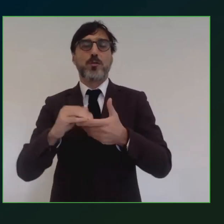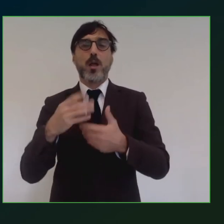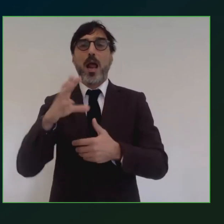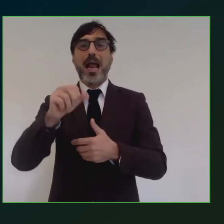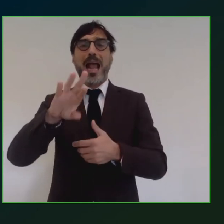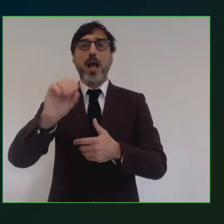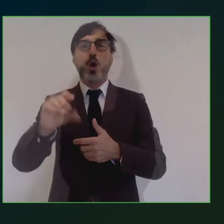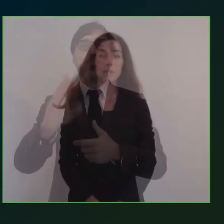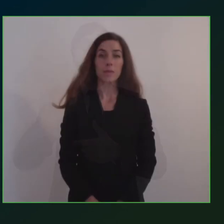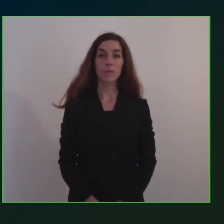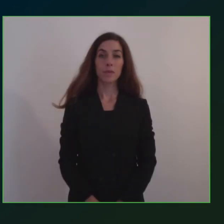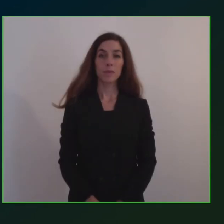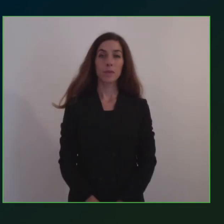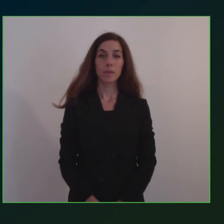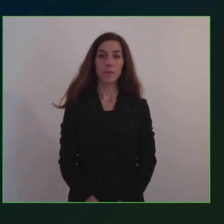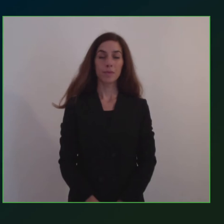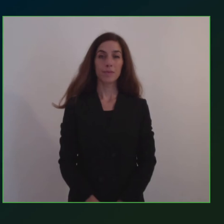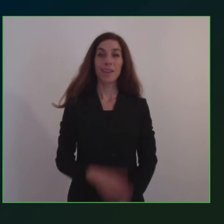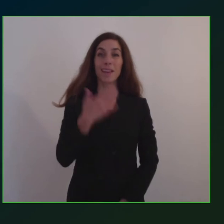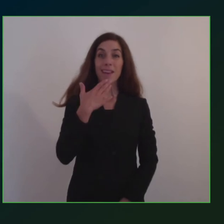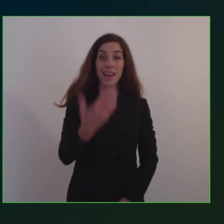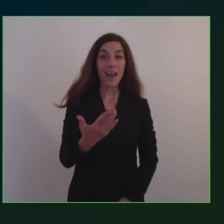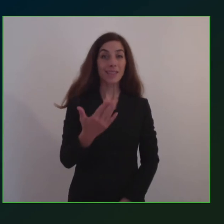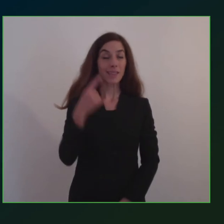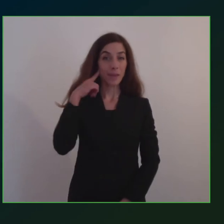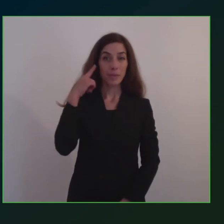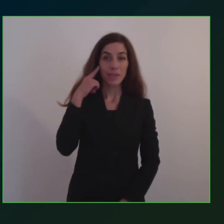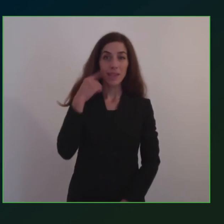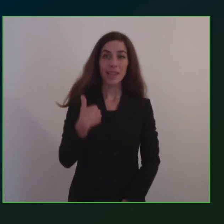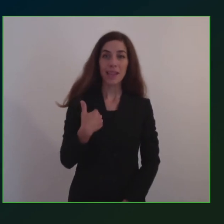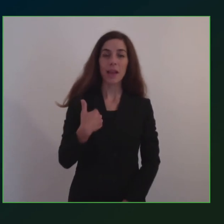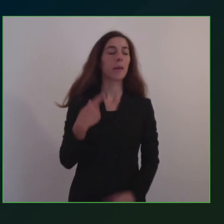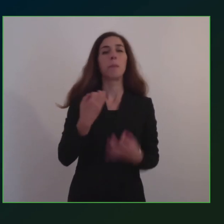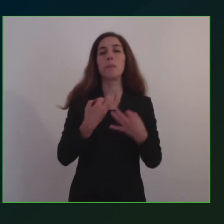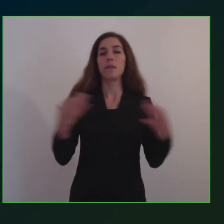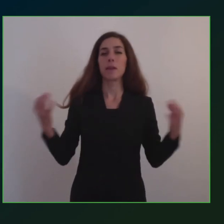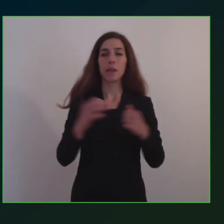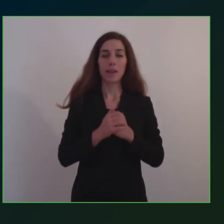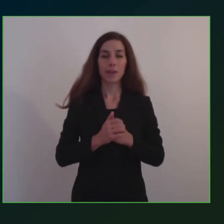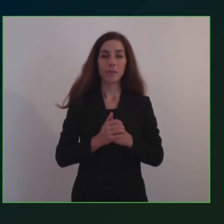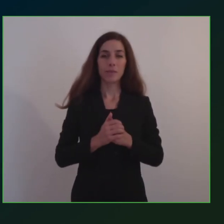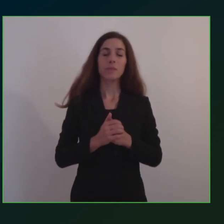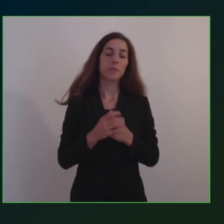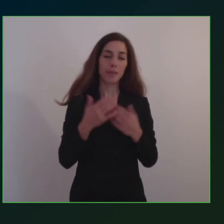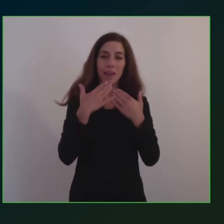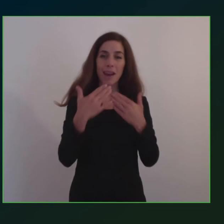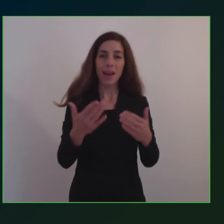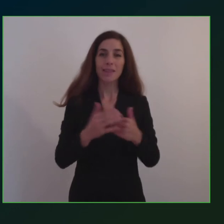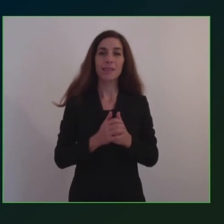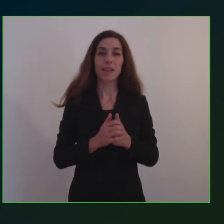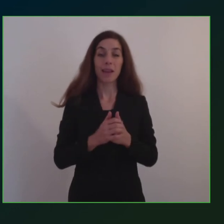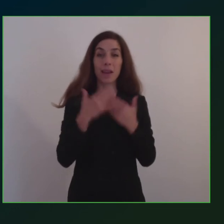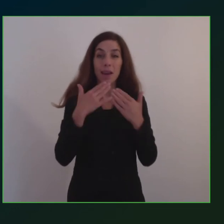è qui con noi. Grazie, mi sentite? Perfettamente. Grazie. Allora, grazie per l'invito,